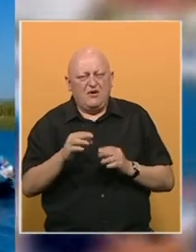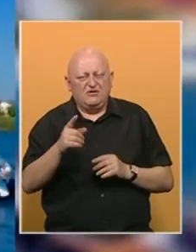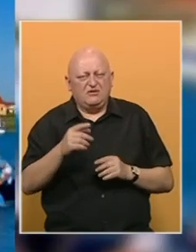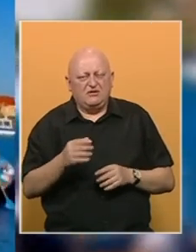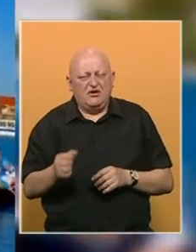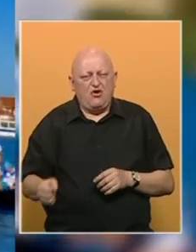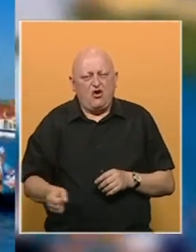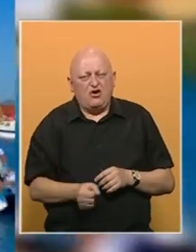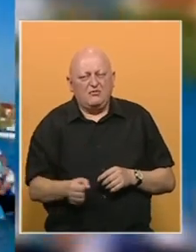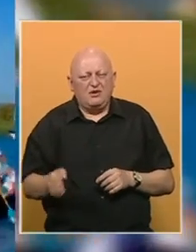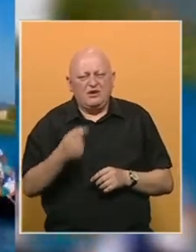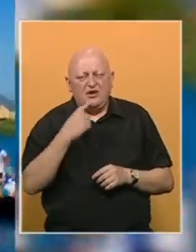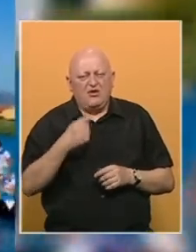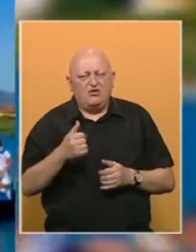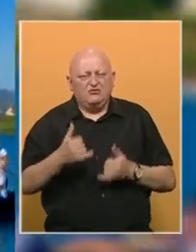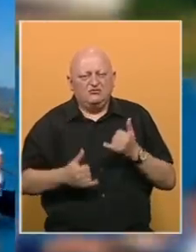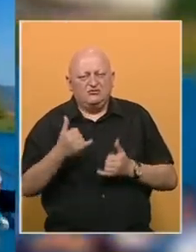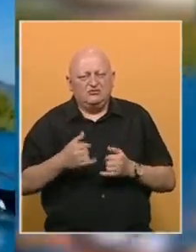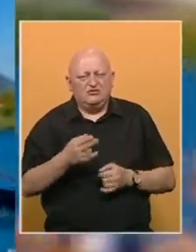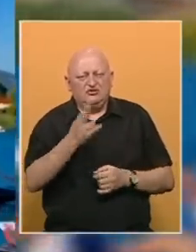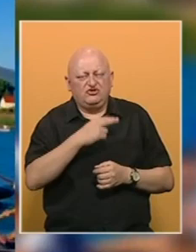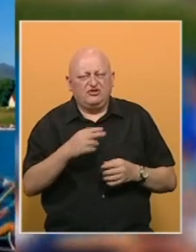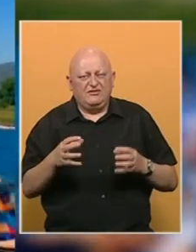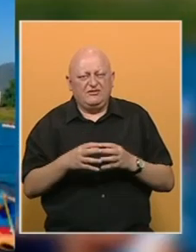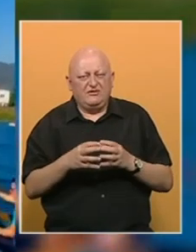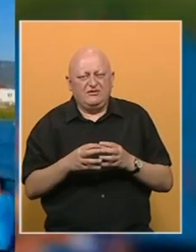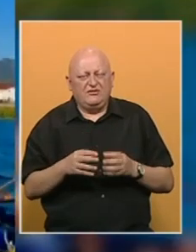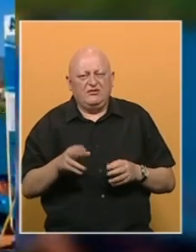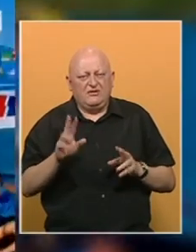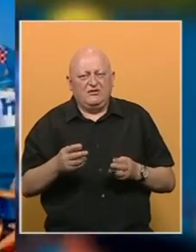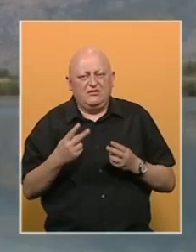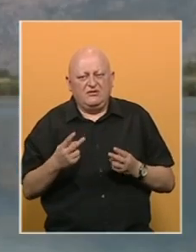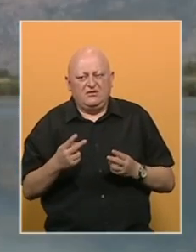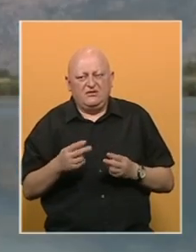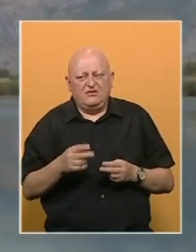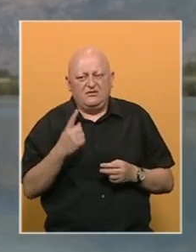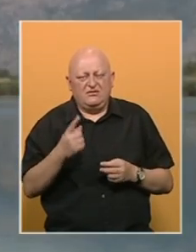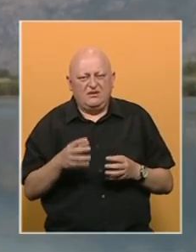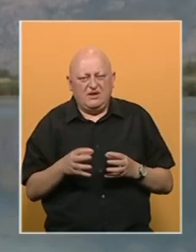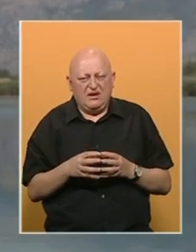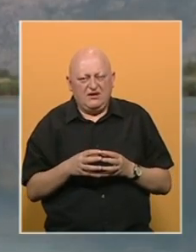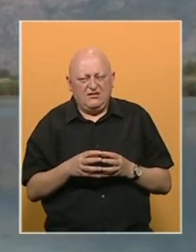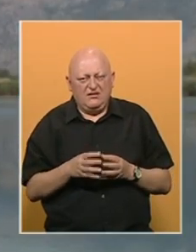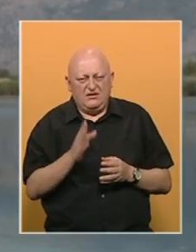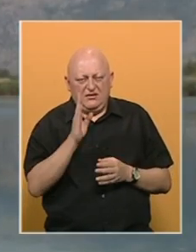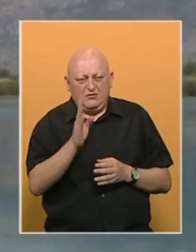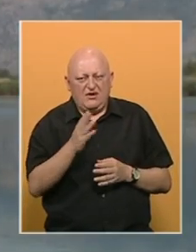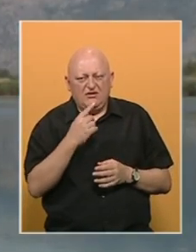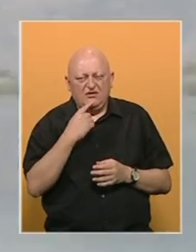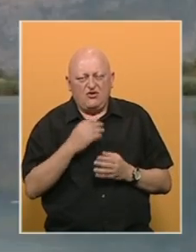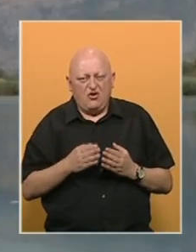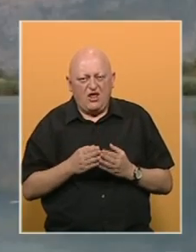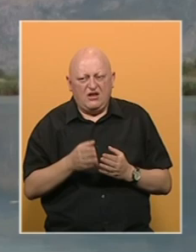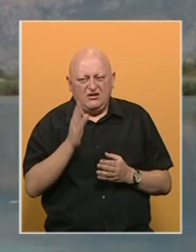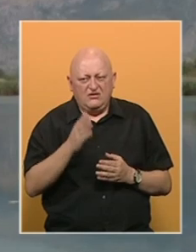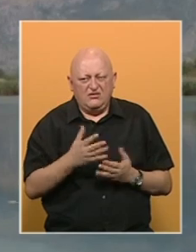odnosno kormilar, koji je tijekom utrke u stvari šef tima. Vrlo bitno je da imate pregled i na ekipu i na pravac koji lađa